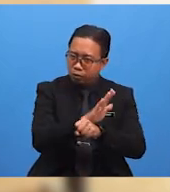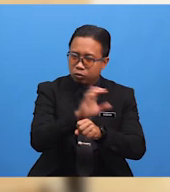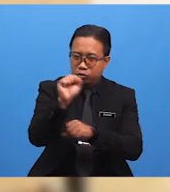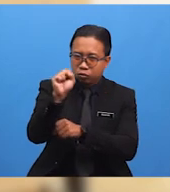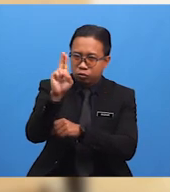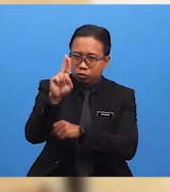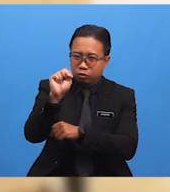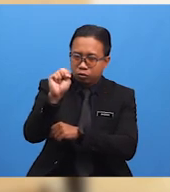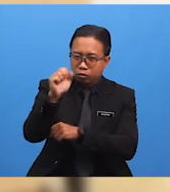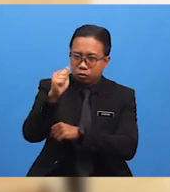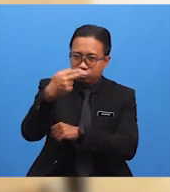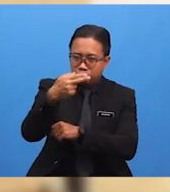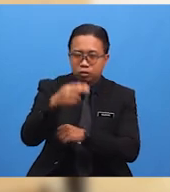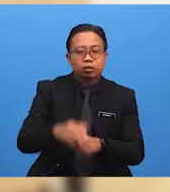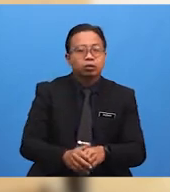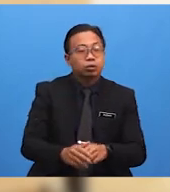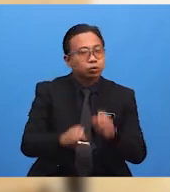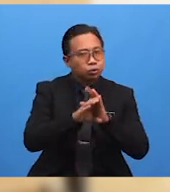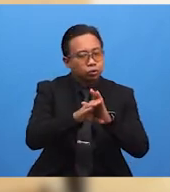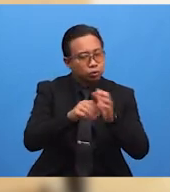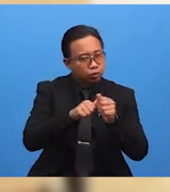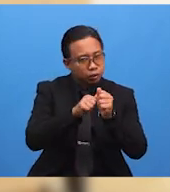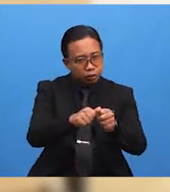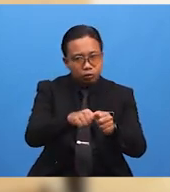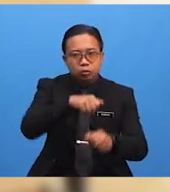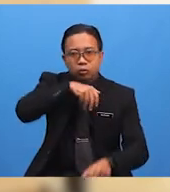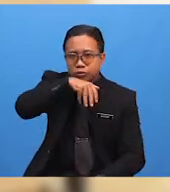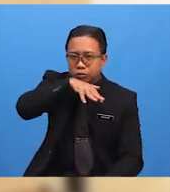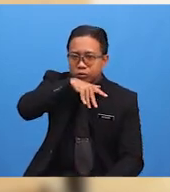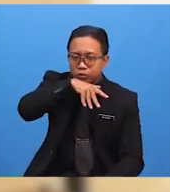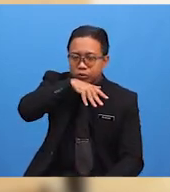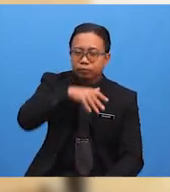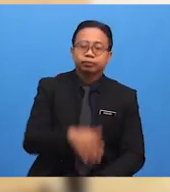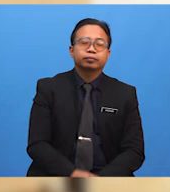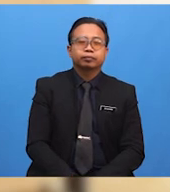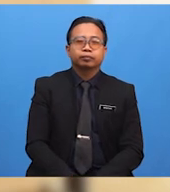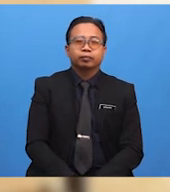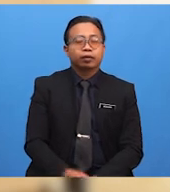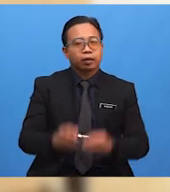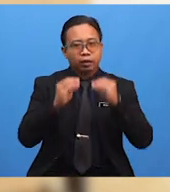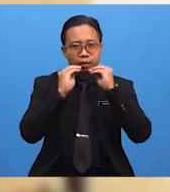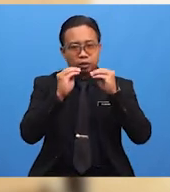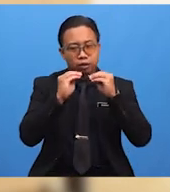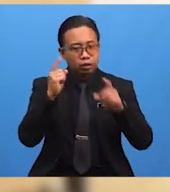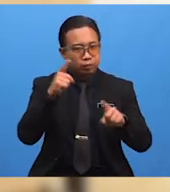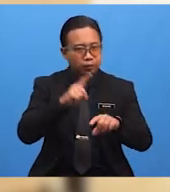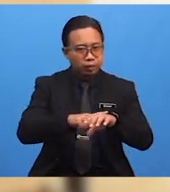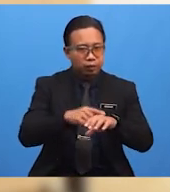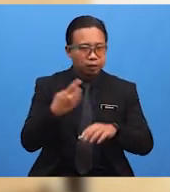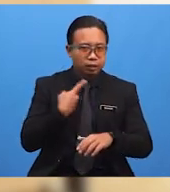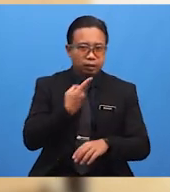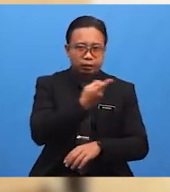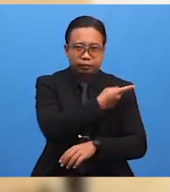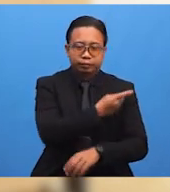Sebagaimana Rasulullah SAW ajarkan kepada kita?